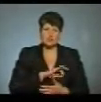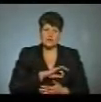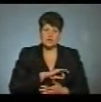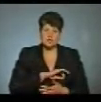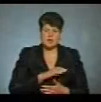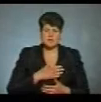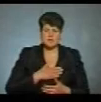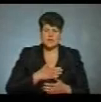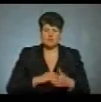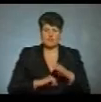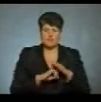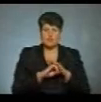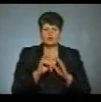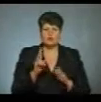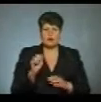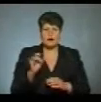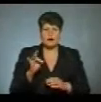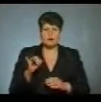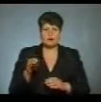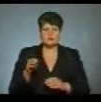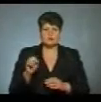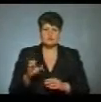нашого фонду «Карітас Тернопіль».